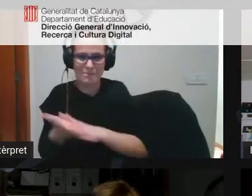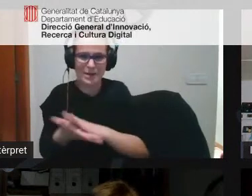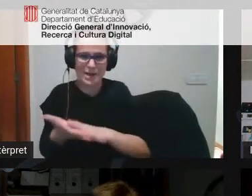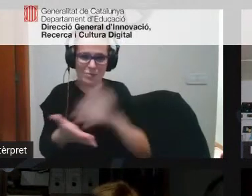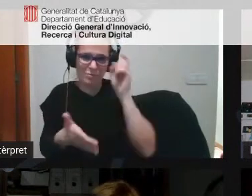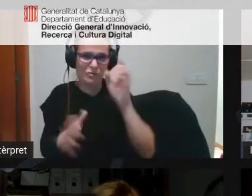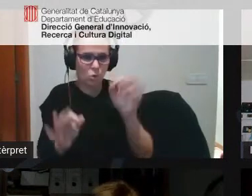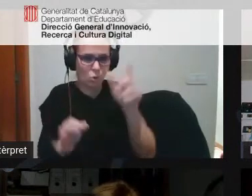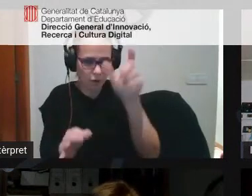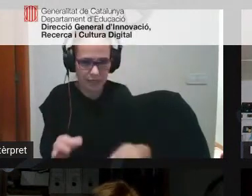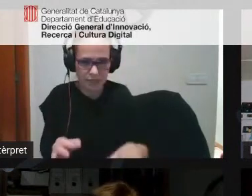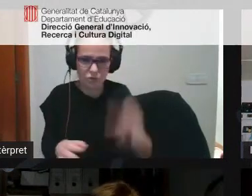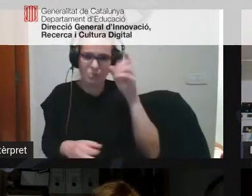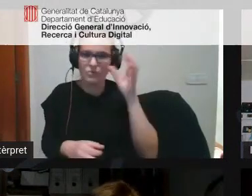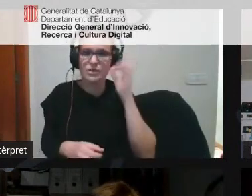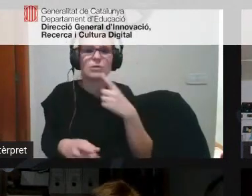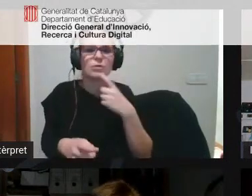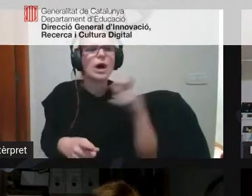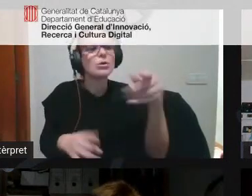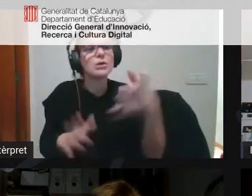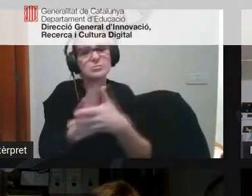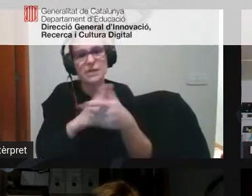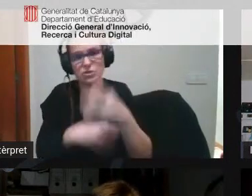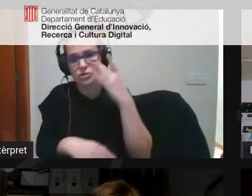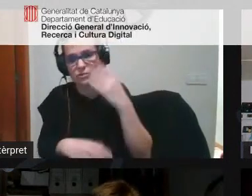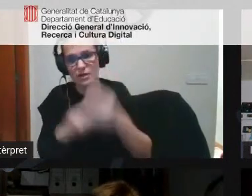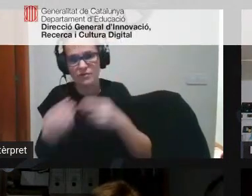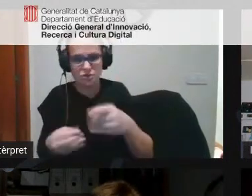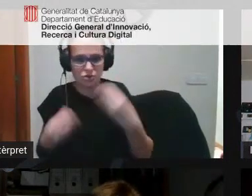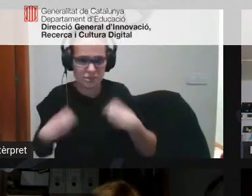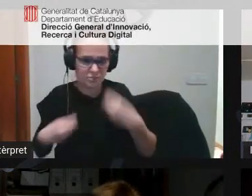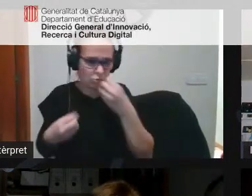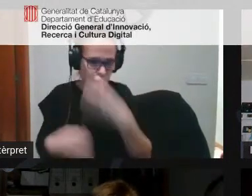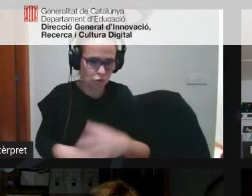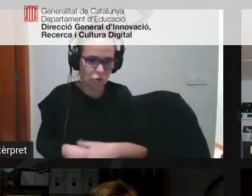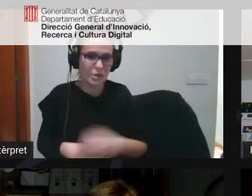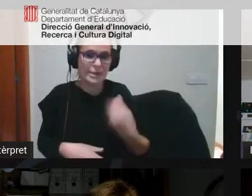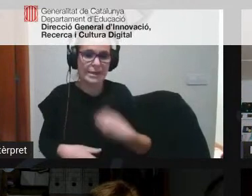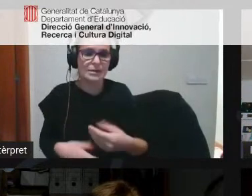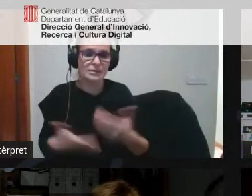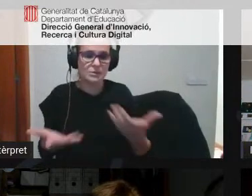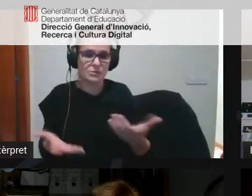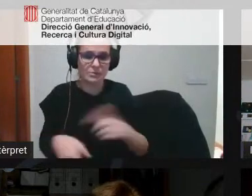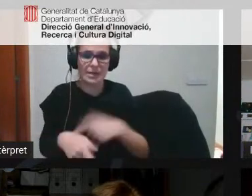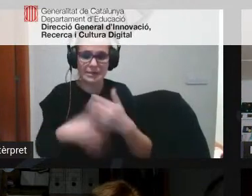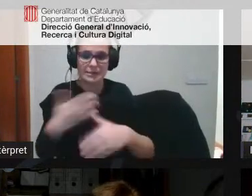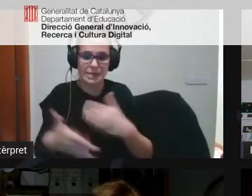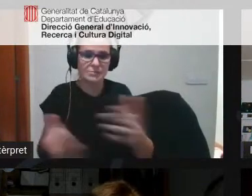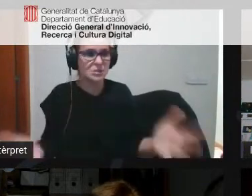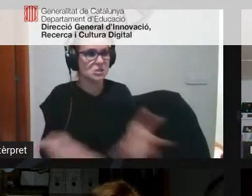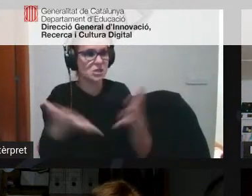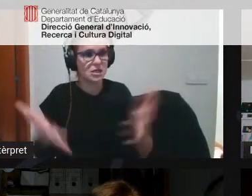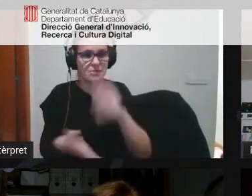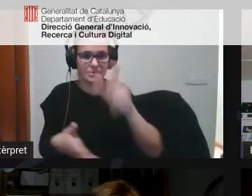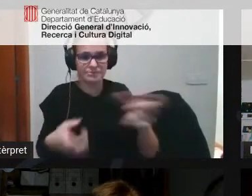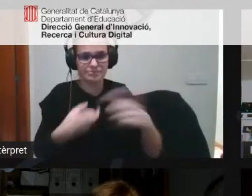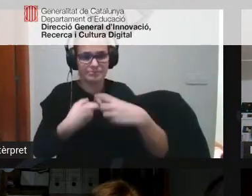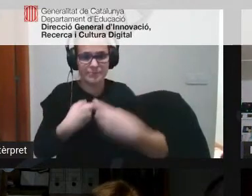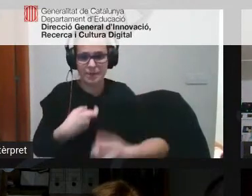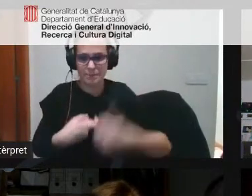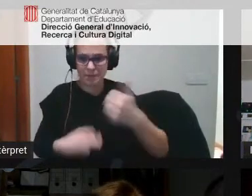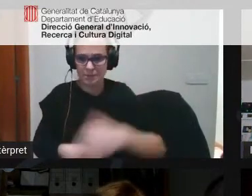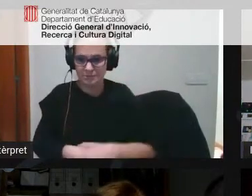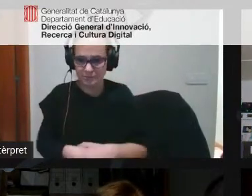professor concret o una professora i li diem va vull explicar això que fas que és molt xulo i d'aquesta manera amb el temps hem anat engrescant a molta més gent